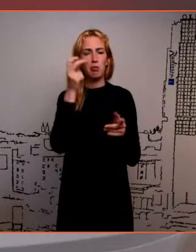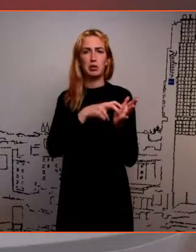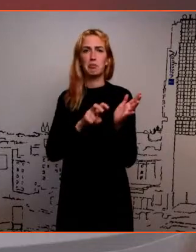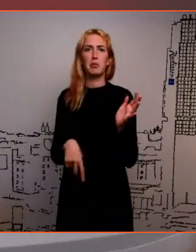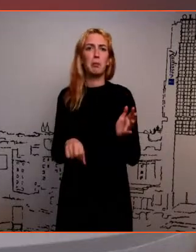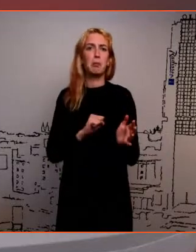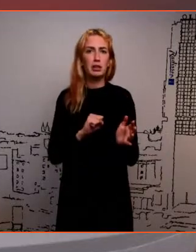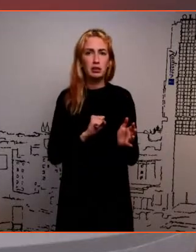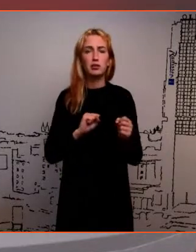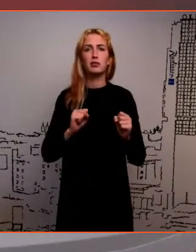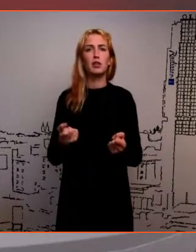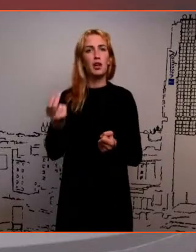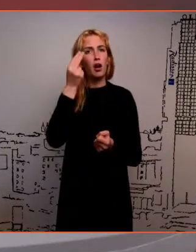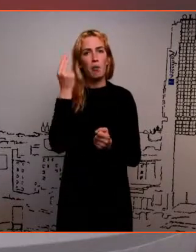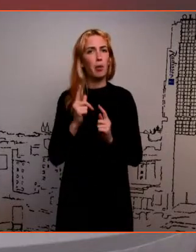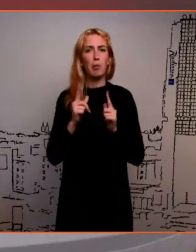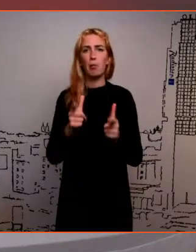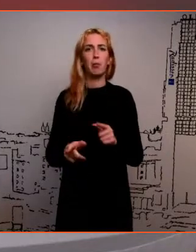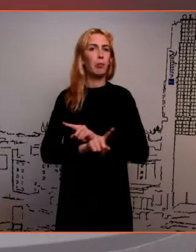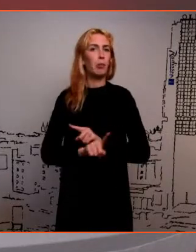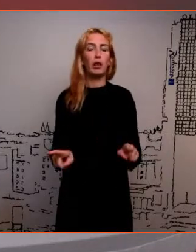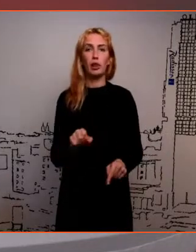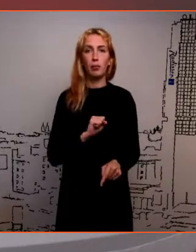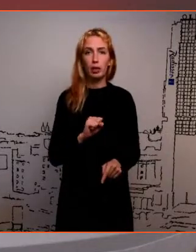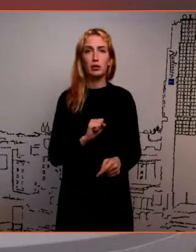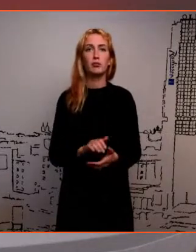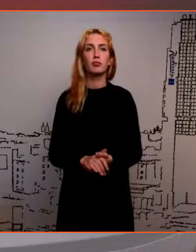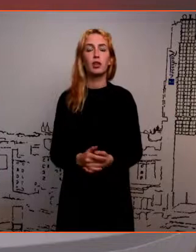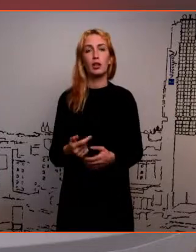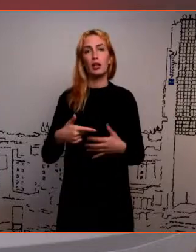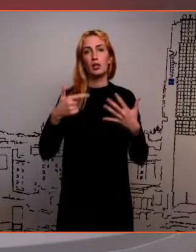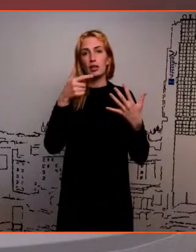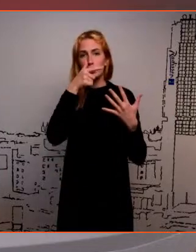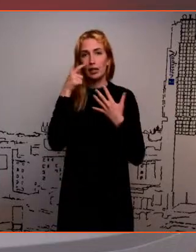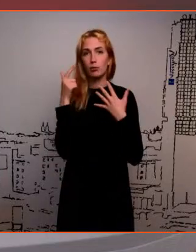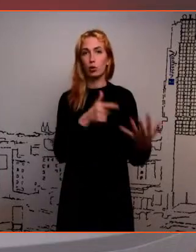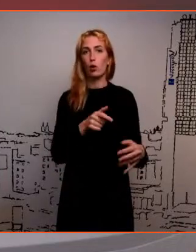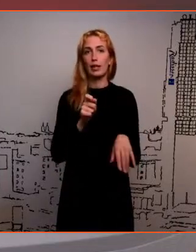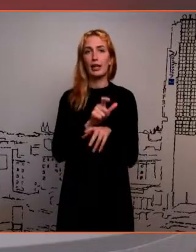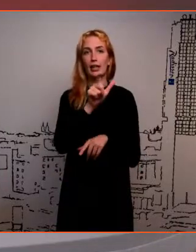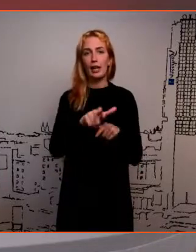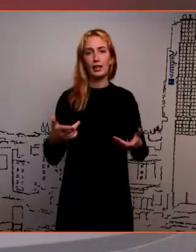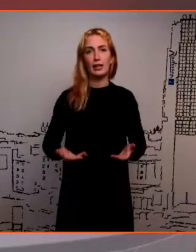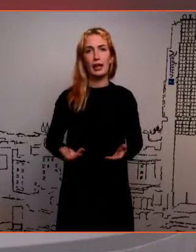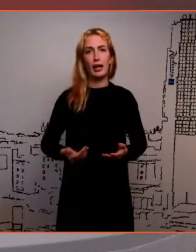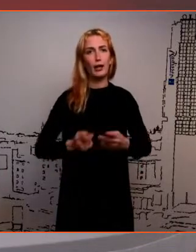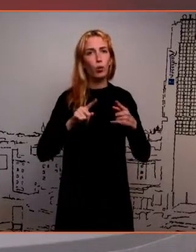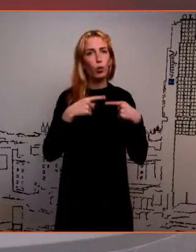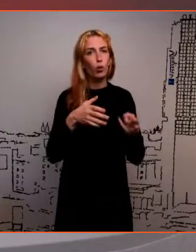õppima. Et olen kuulanud ära umbes 7000 klendi eluloo